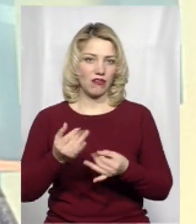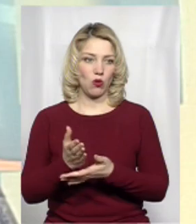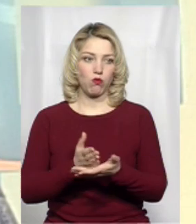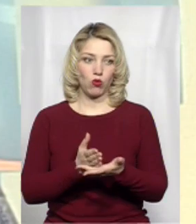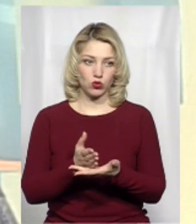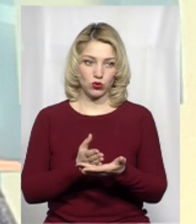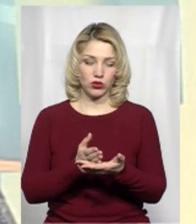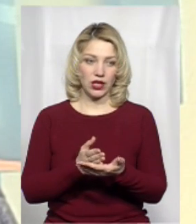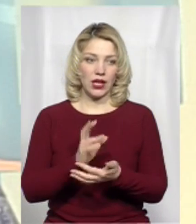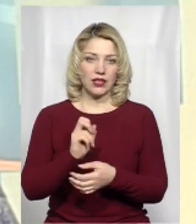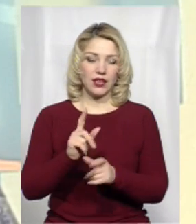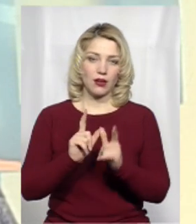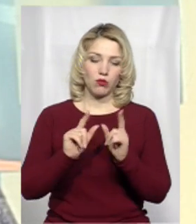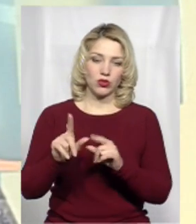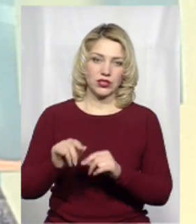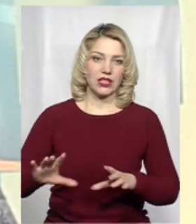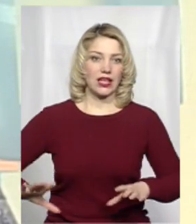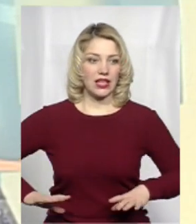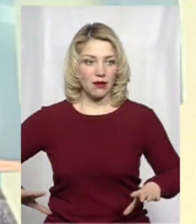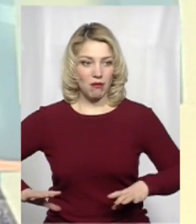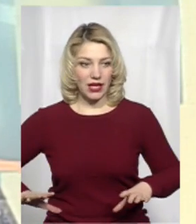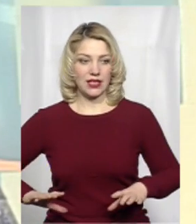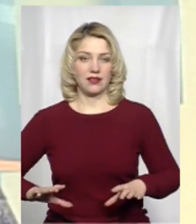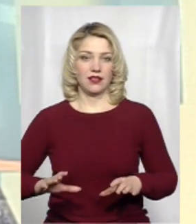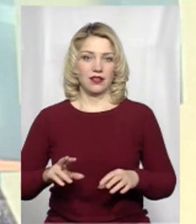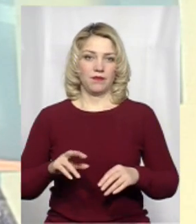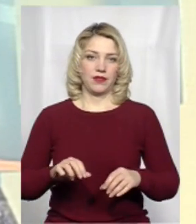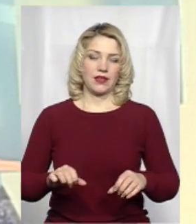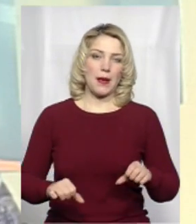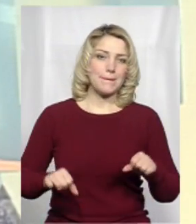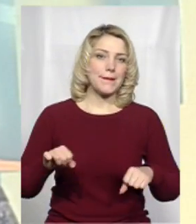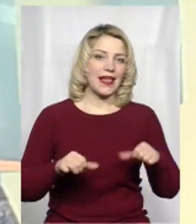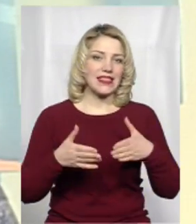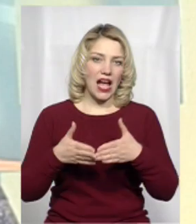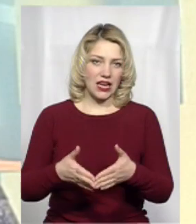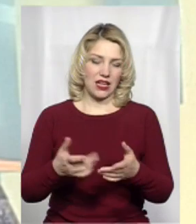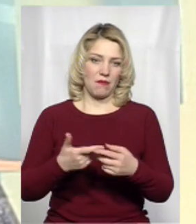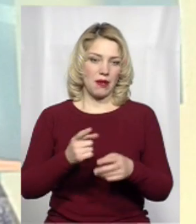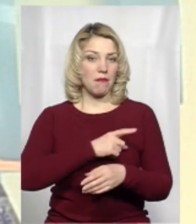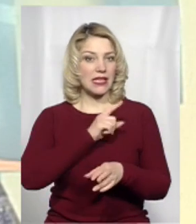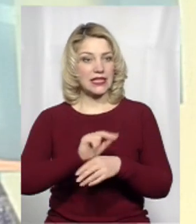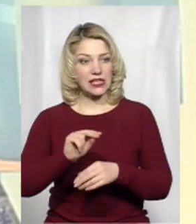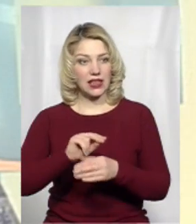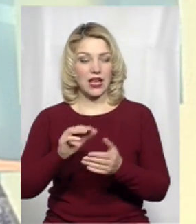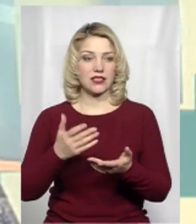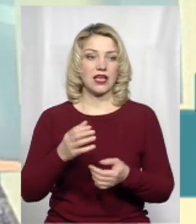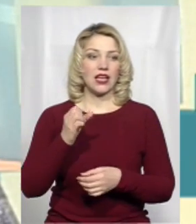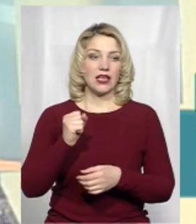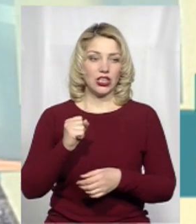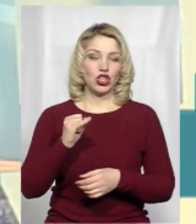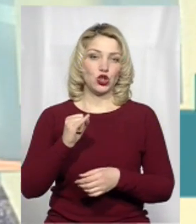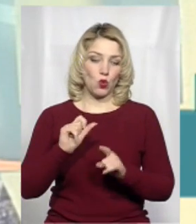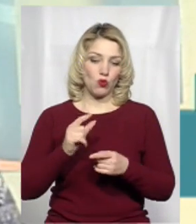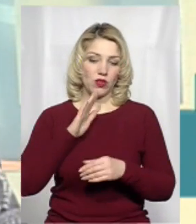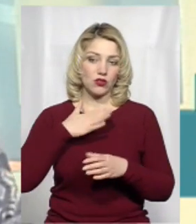поїздки кіньми, байдарками, якісь майстер-класи і так далі. Але тому